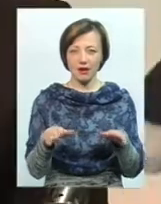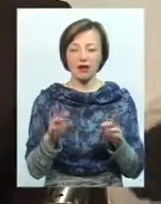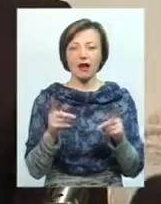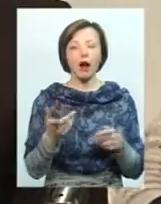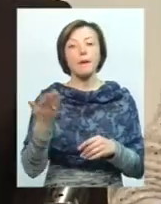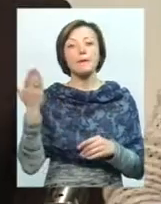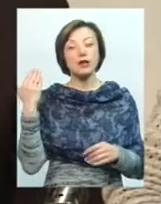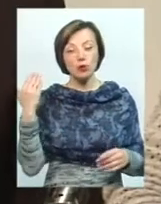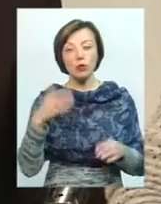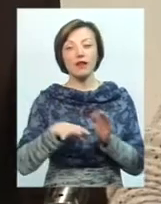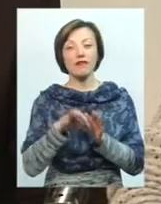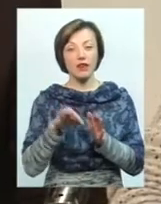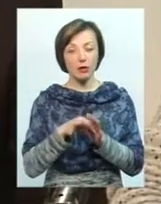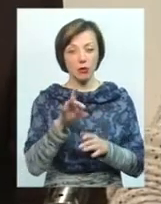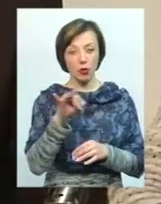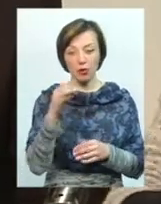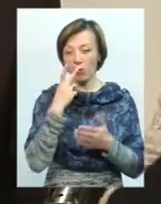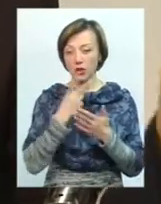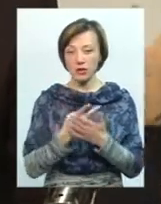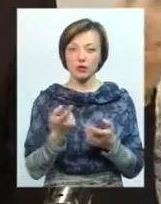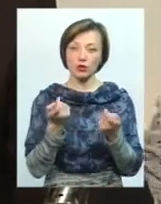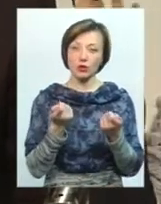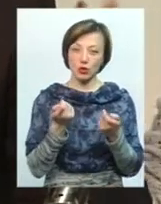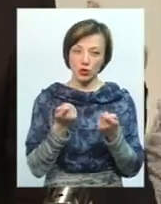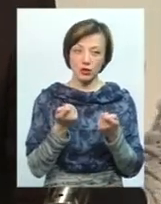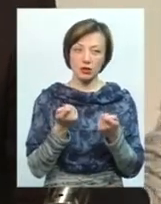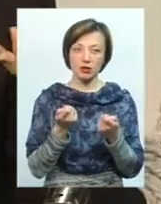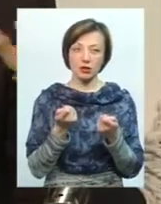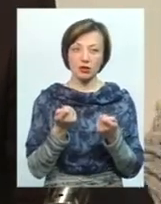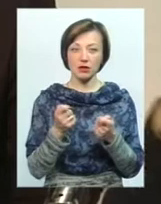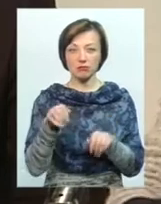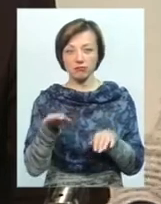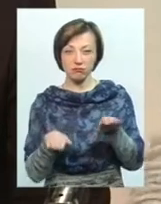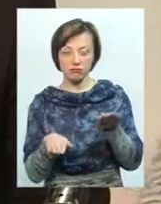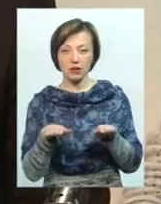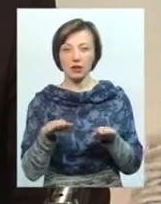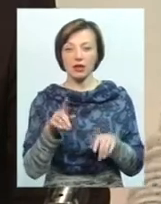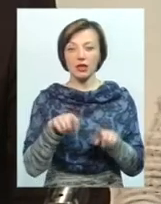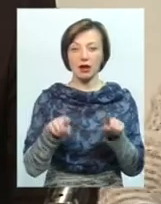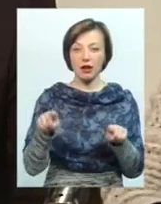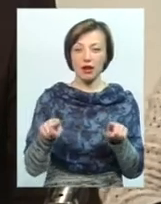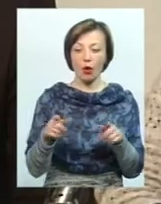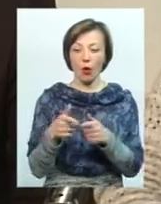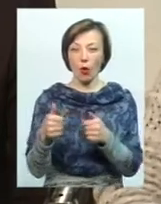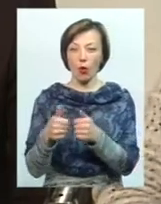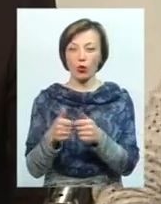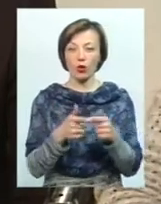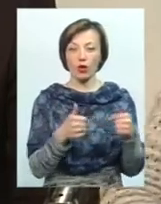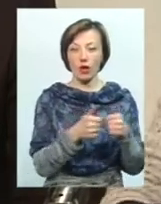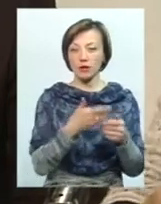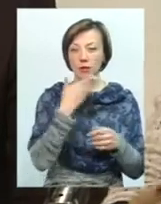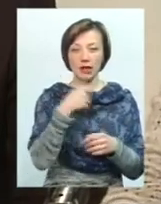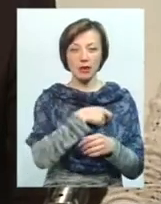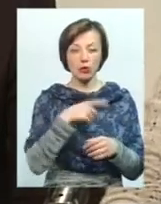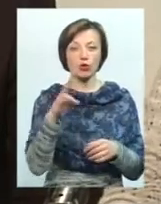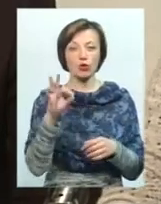минулі вибори, вони показали навіть такі трошечки перекоси. От у нас був перекіс з тим, що деякі там округи в нас немає депутатів, але